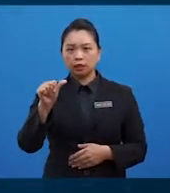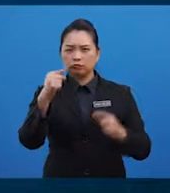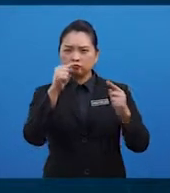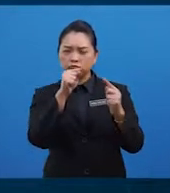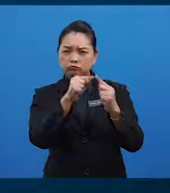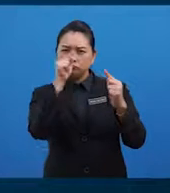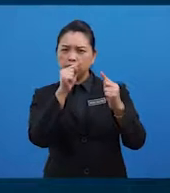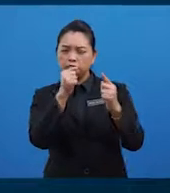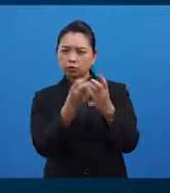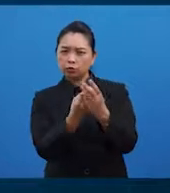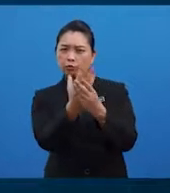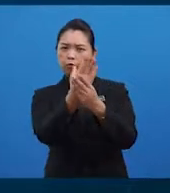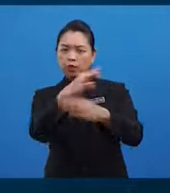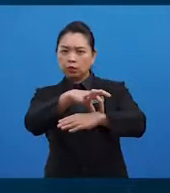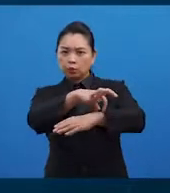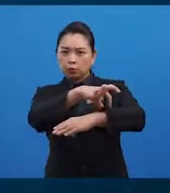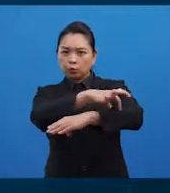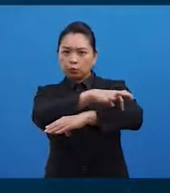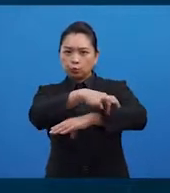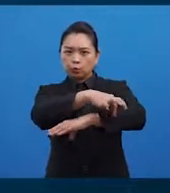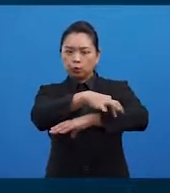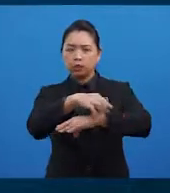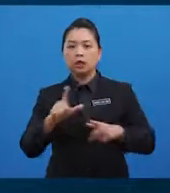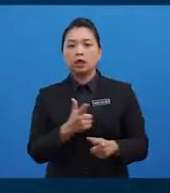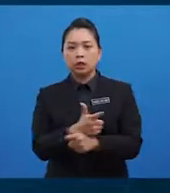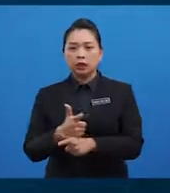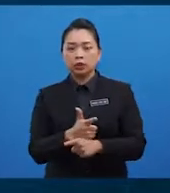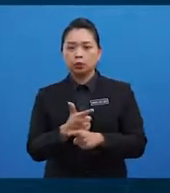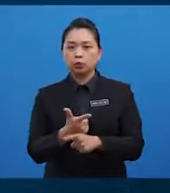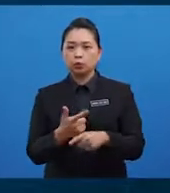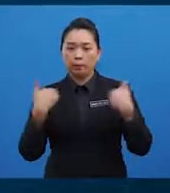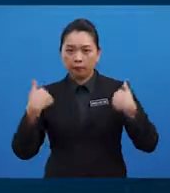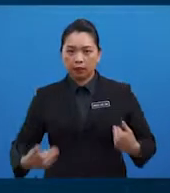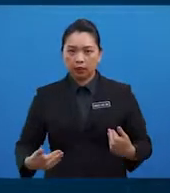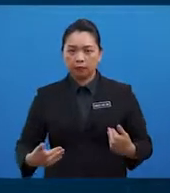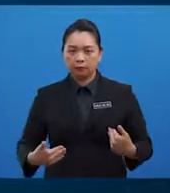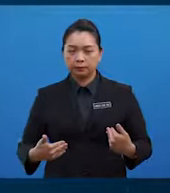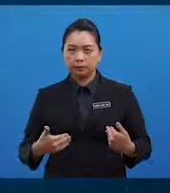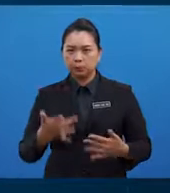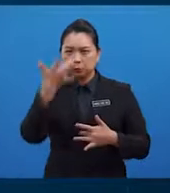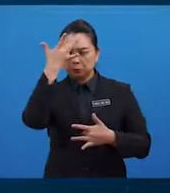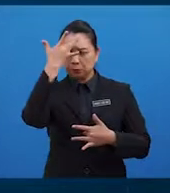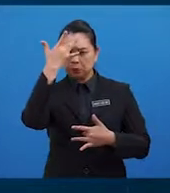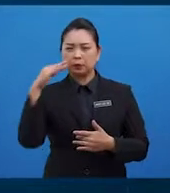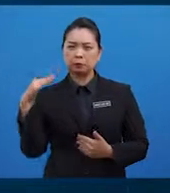pertumbuhan tulang, melindungi tubuh badan daripada jangkitan bakteria